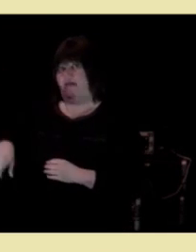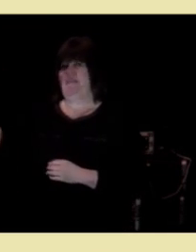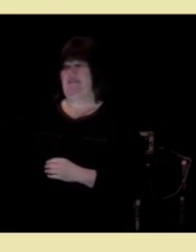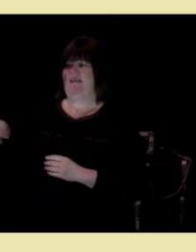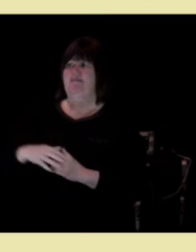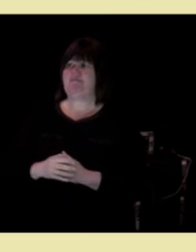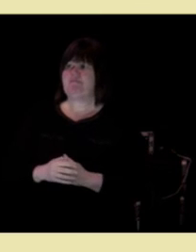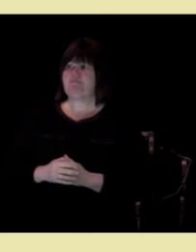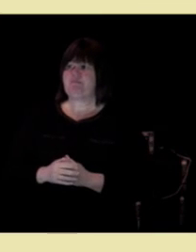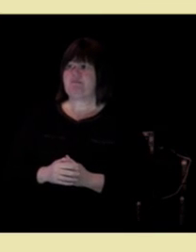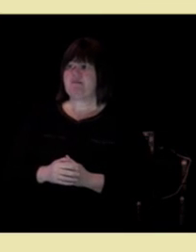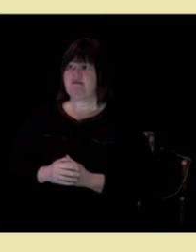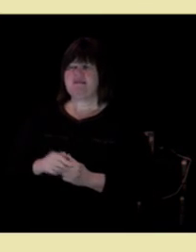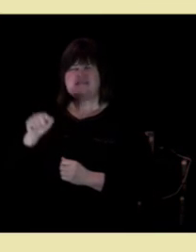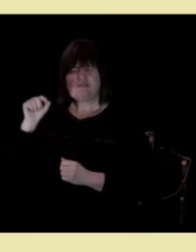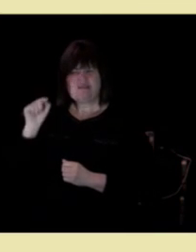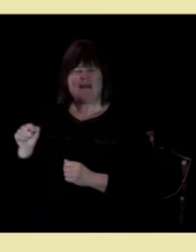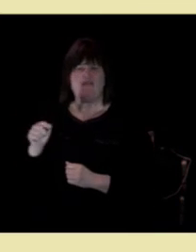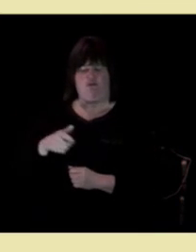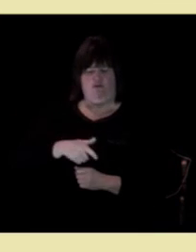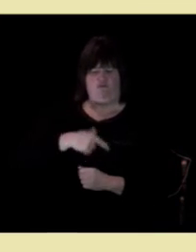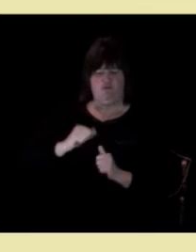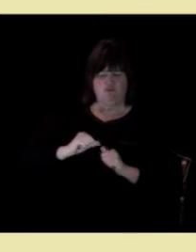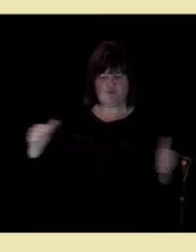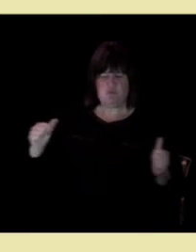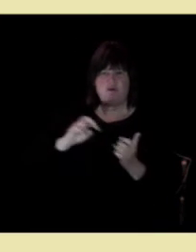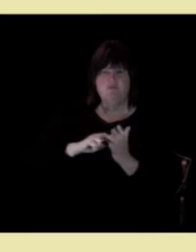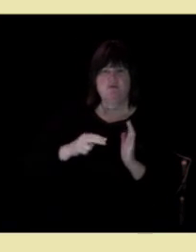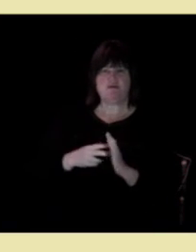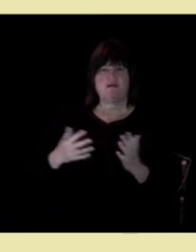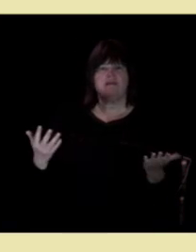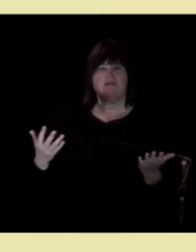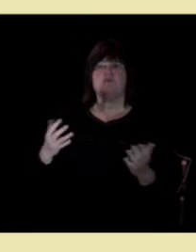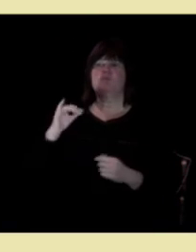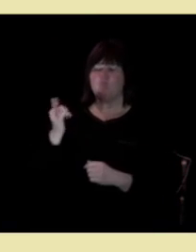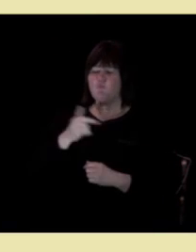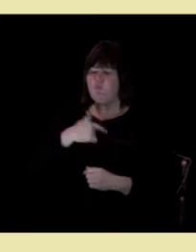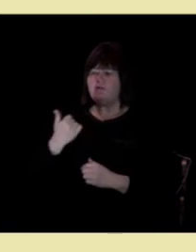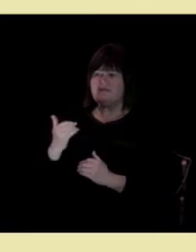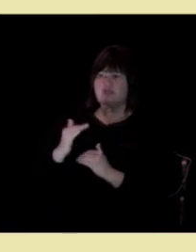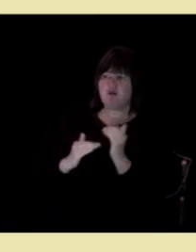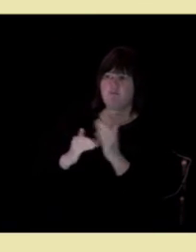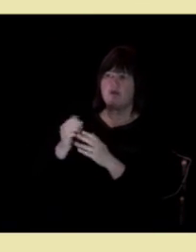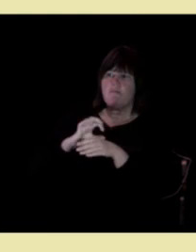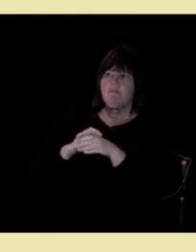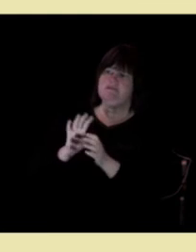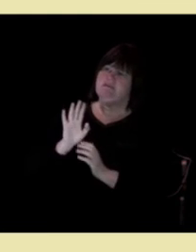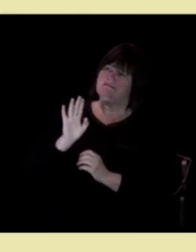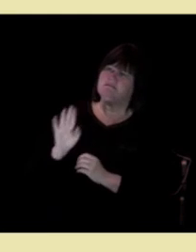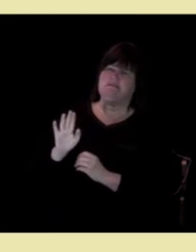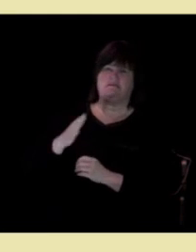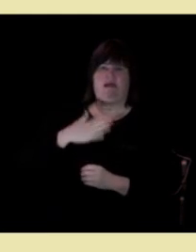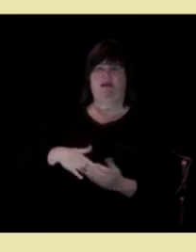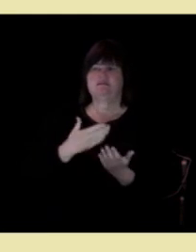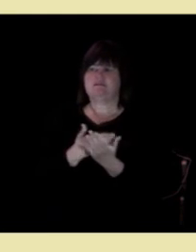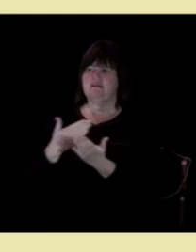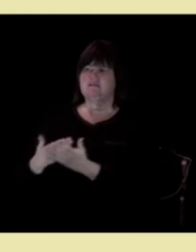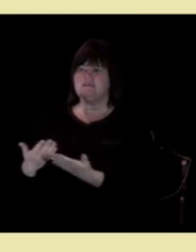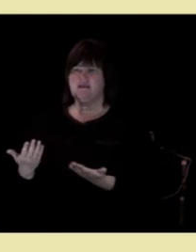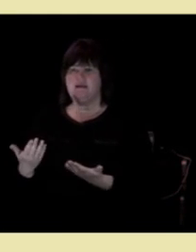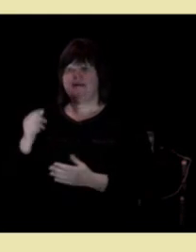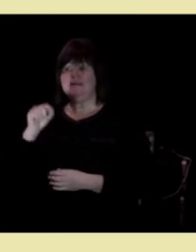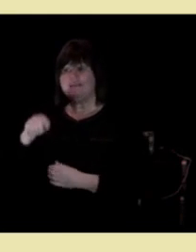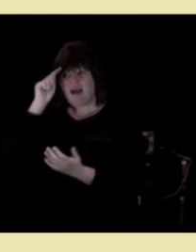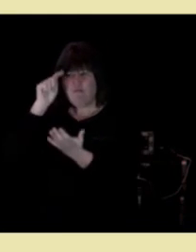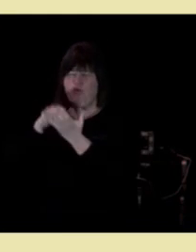Derfor er vårt store prosjekt å bygge pasientens helsetjeneste. det er målet for alt det vi